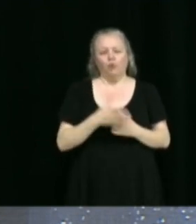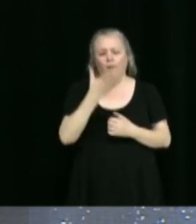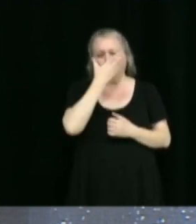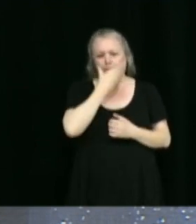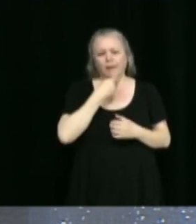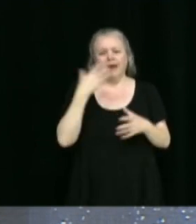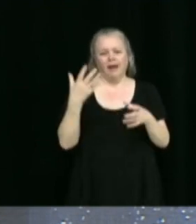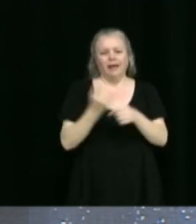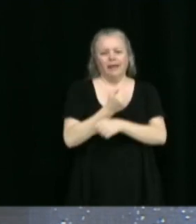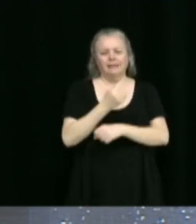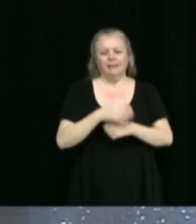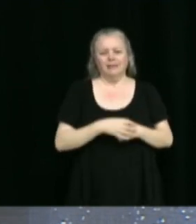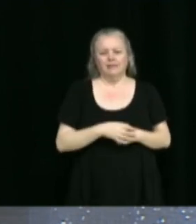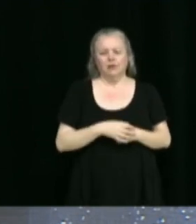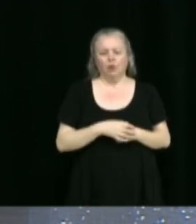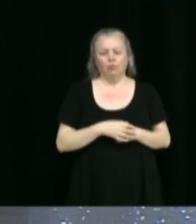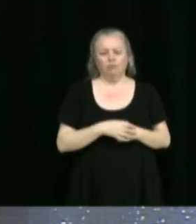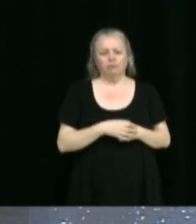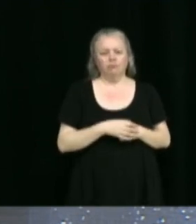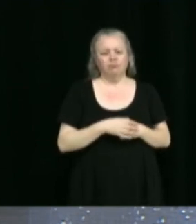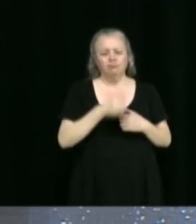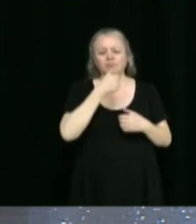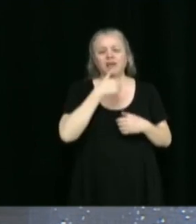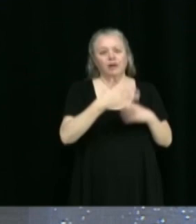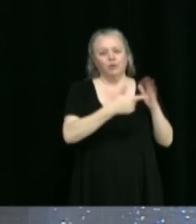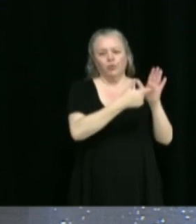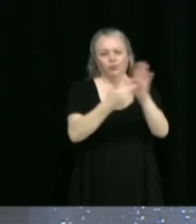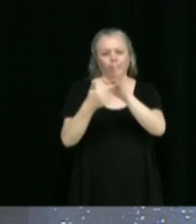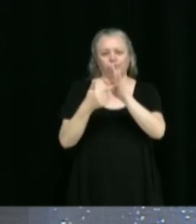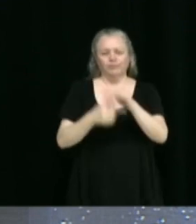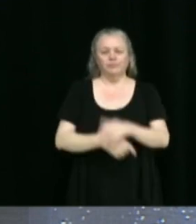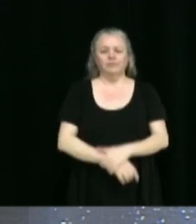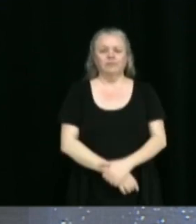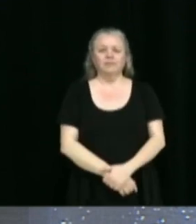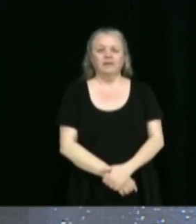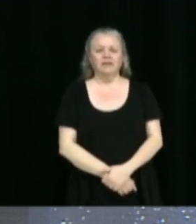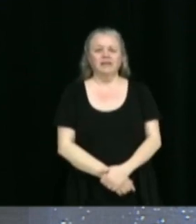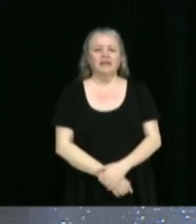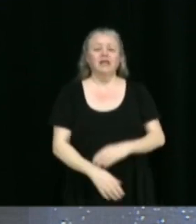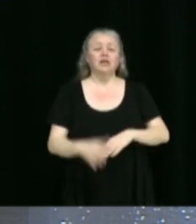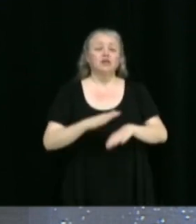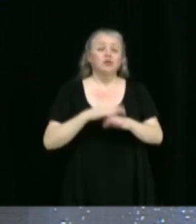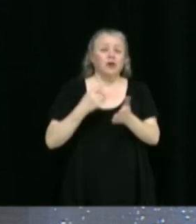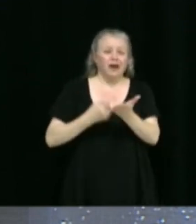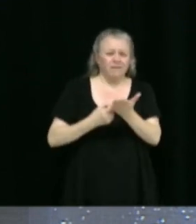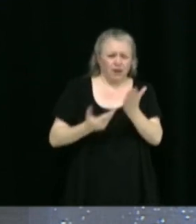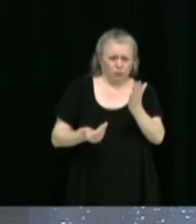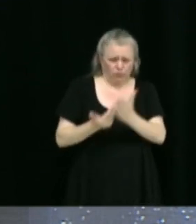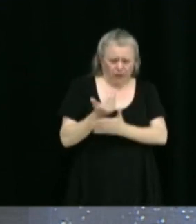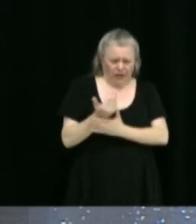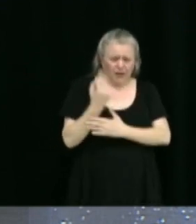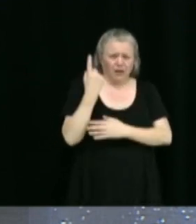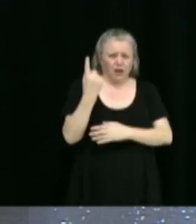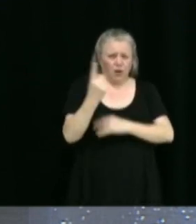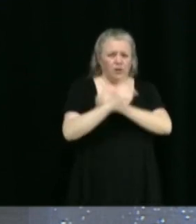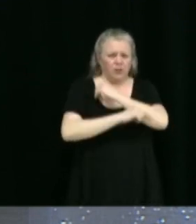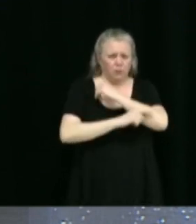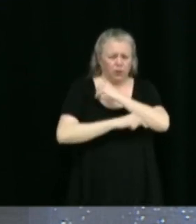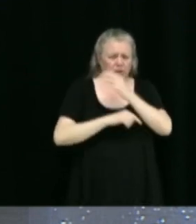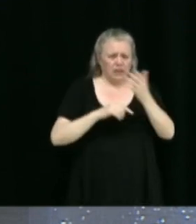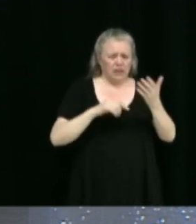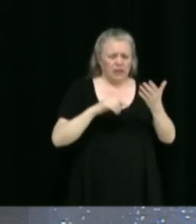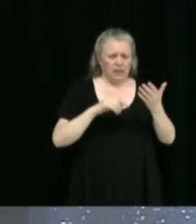réalisations à présenter très bientôt. Au niveau des affaires nouvelles, suspension d'un employé municipal.